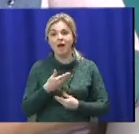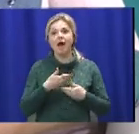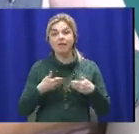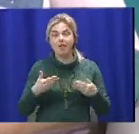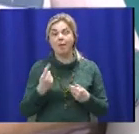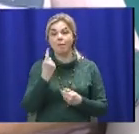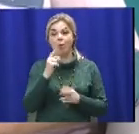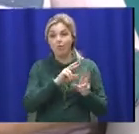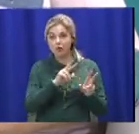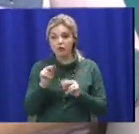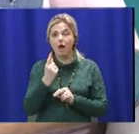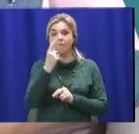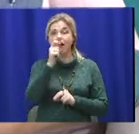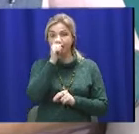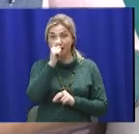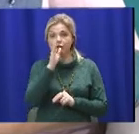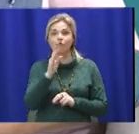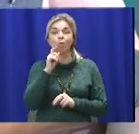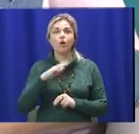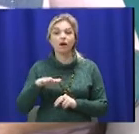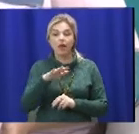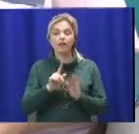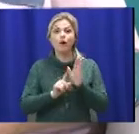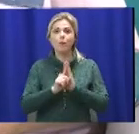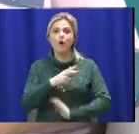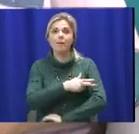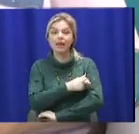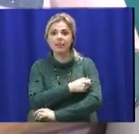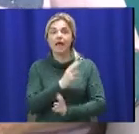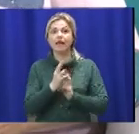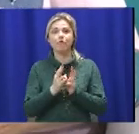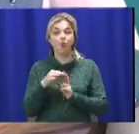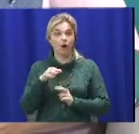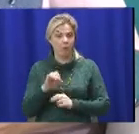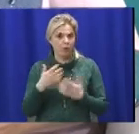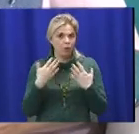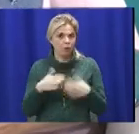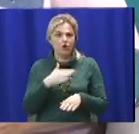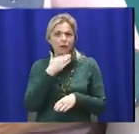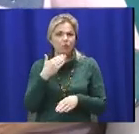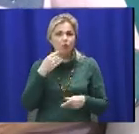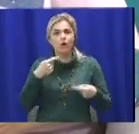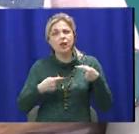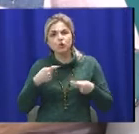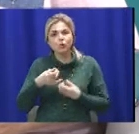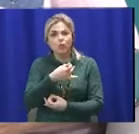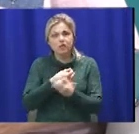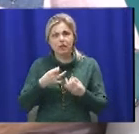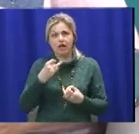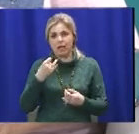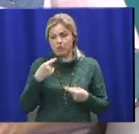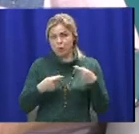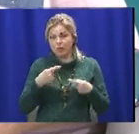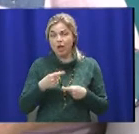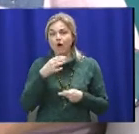квітня в Україні розпочнеться медична реформа. Вона вже викликала чимало дискусій і суперечок.